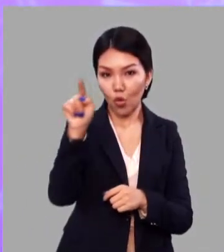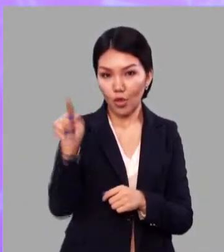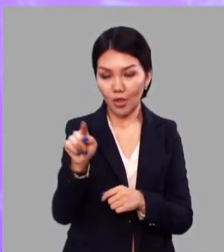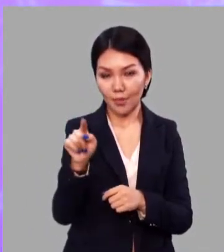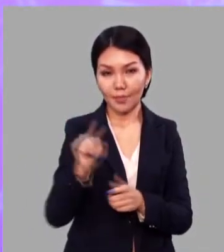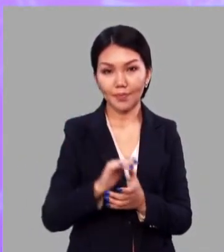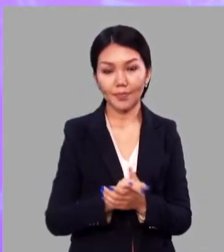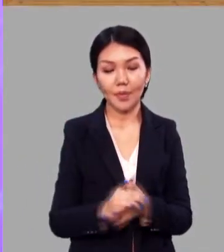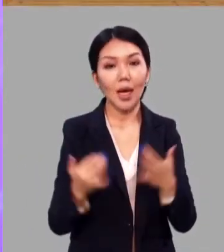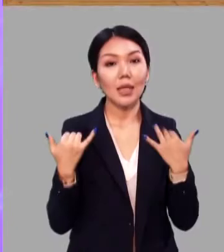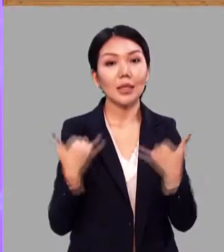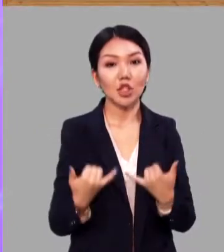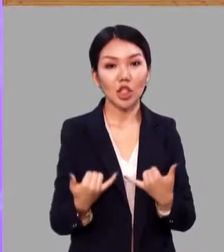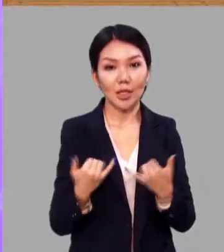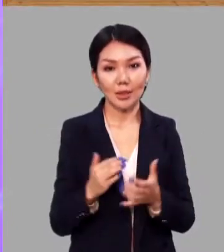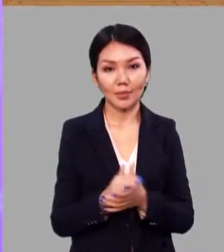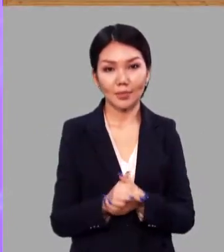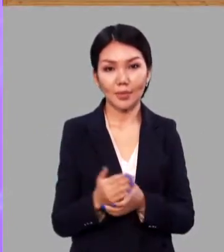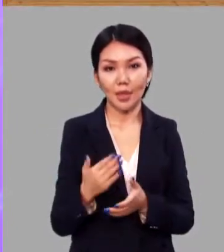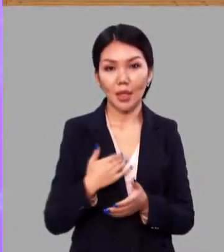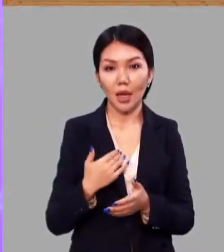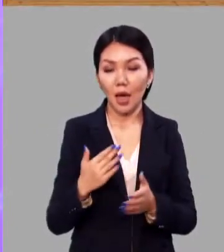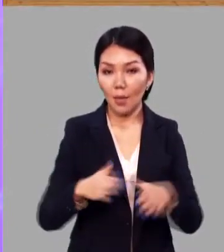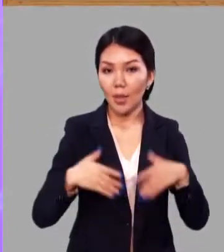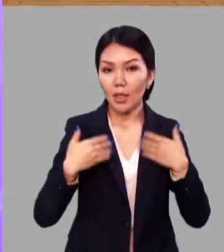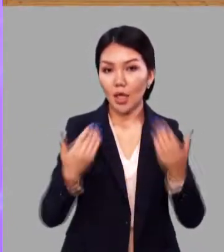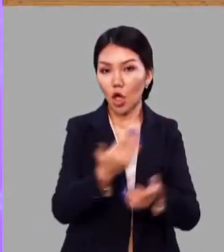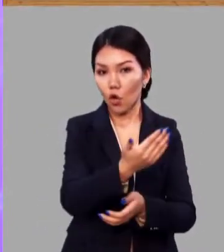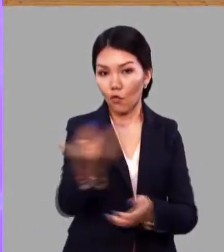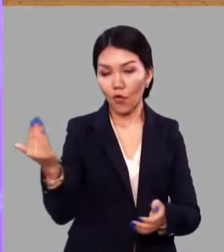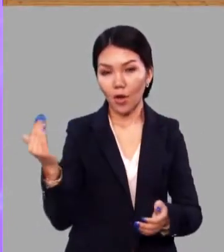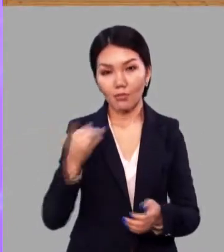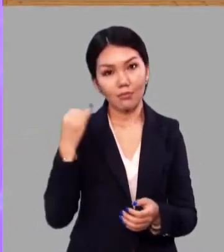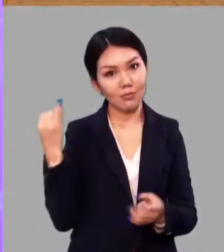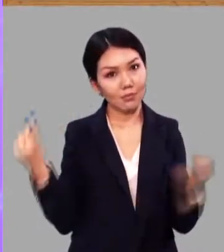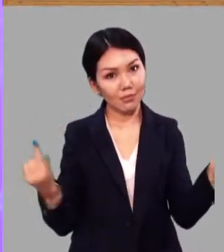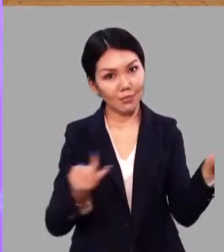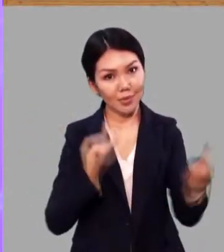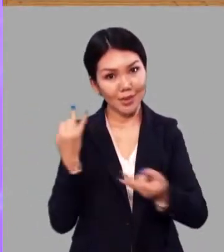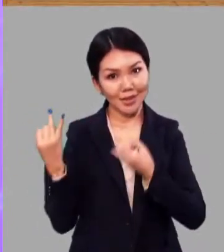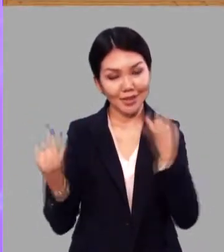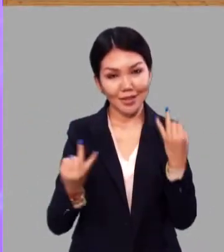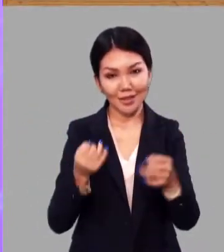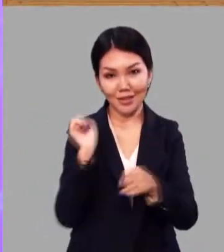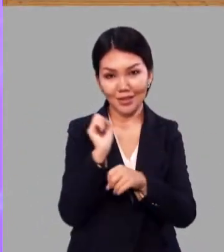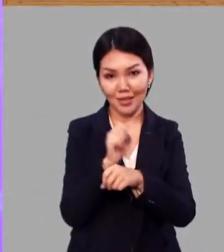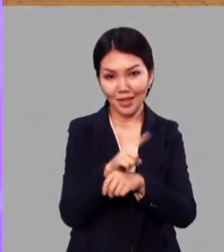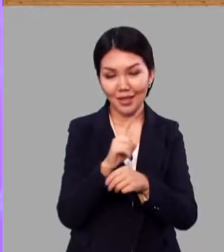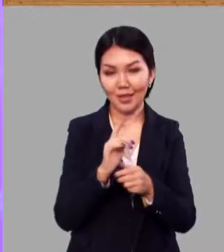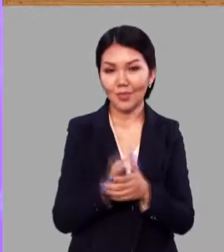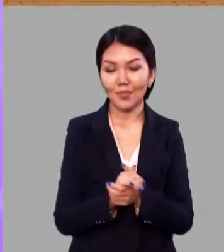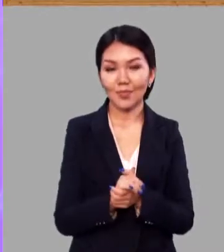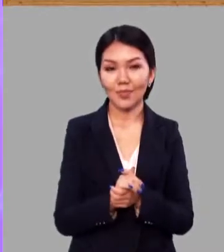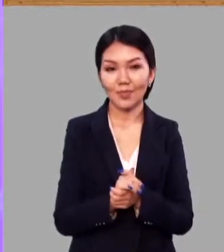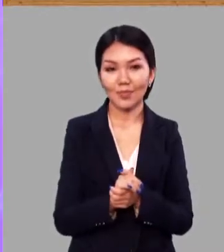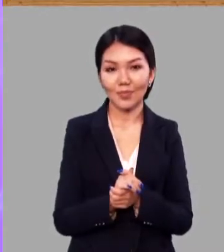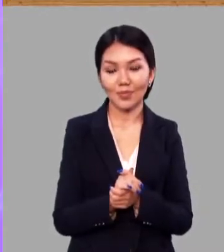А сейчас я предлагаю вам интересное задание.